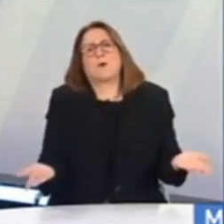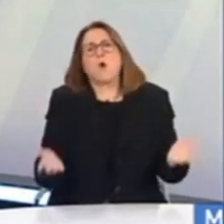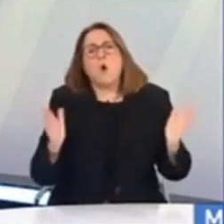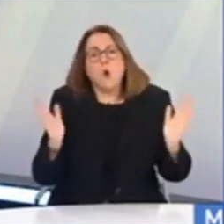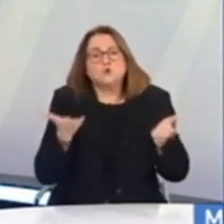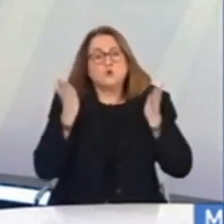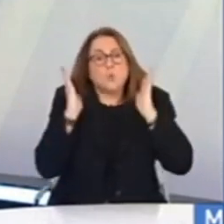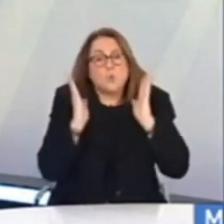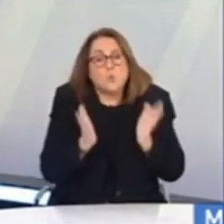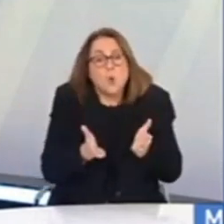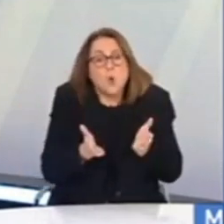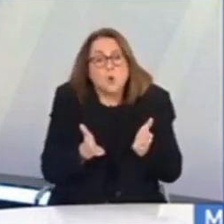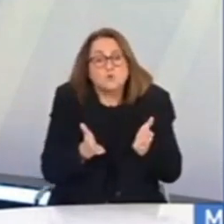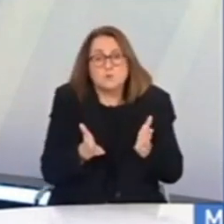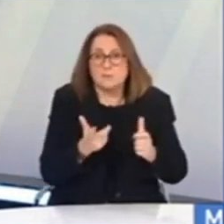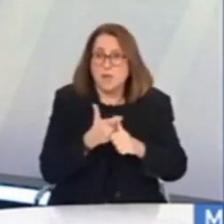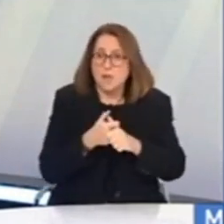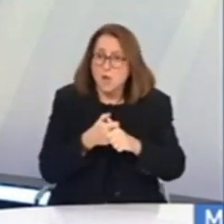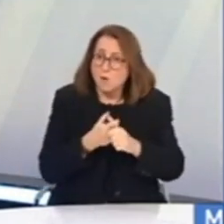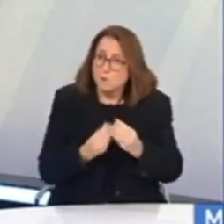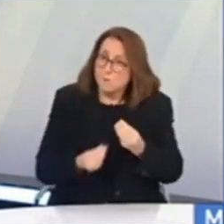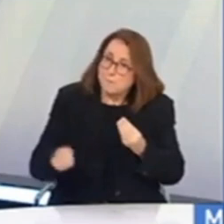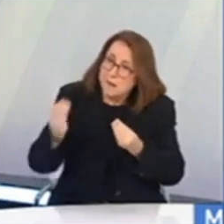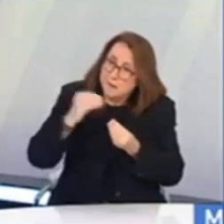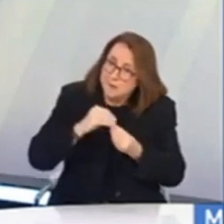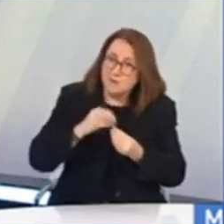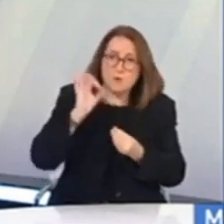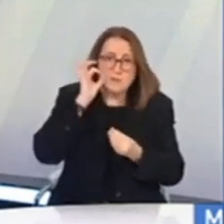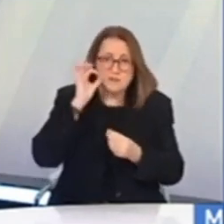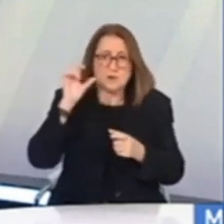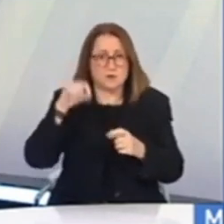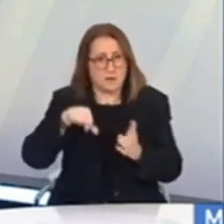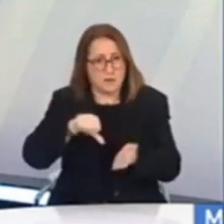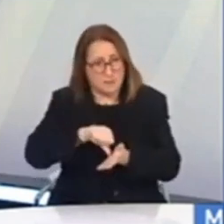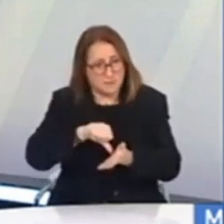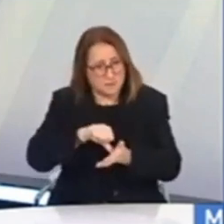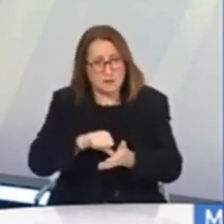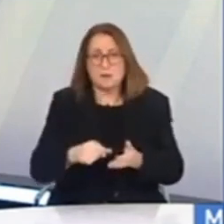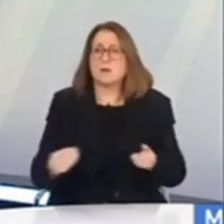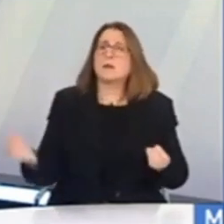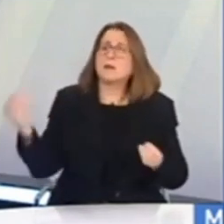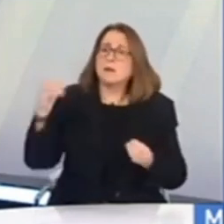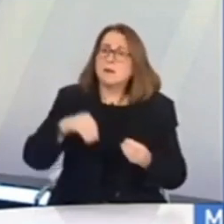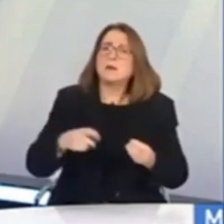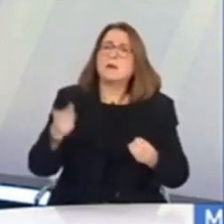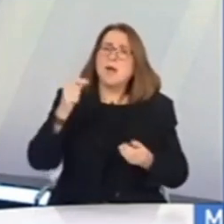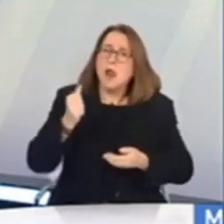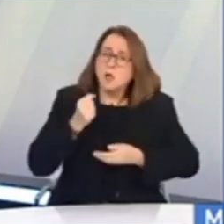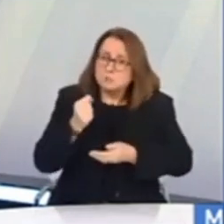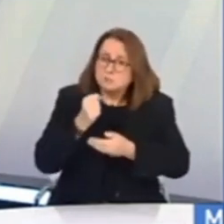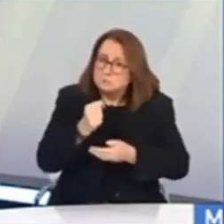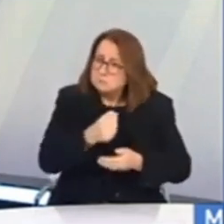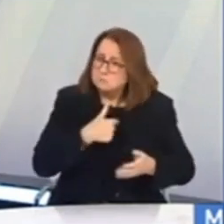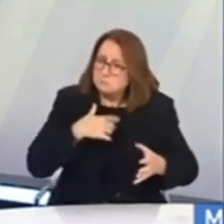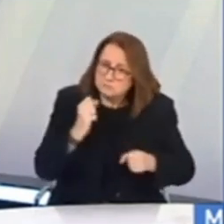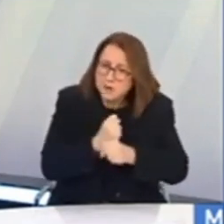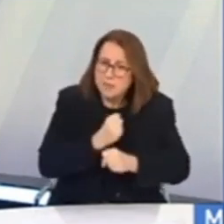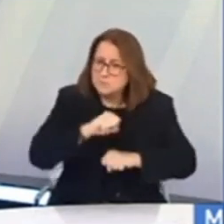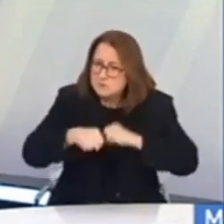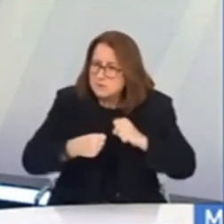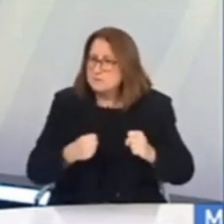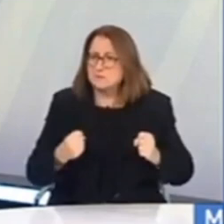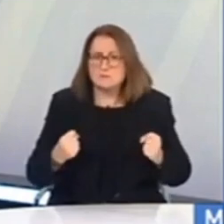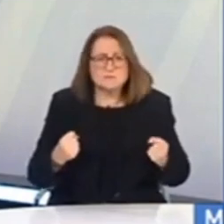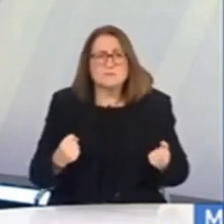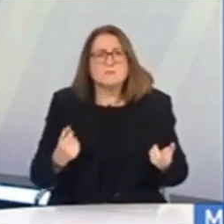Αυξήσαμε σημαντικά τον αριθμό των λεωφορείων στην Αθήνα και στη Θεσσαλονίκη. Χρησιμοποίησαμε καινοτόμα μέσα χρηματοδότησης. Κάναμε το καλύτερο το οποίο